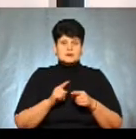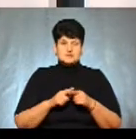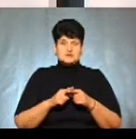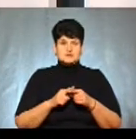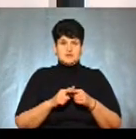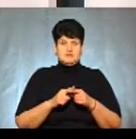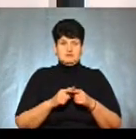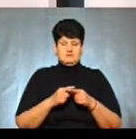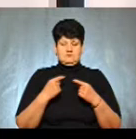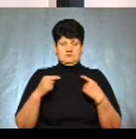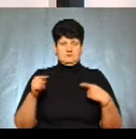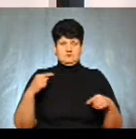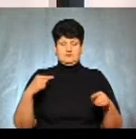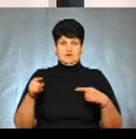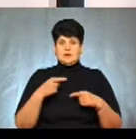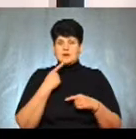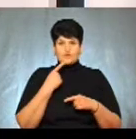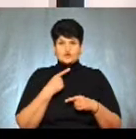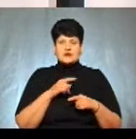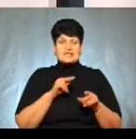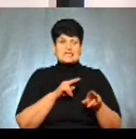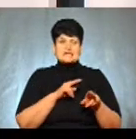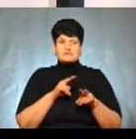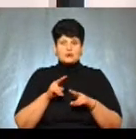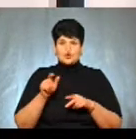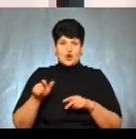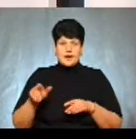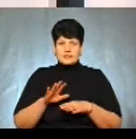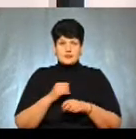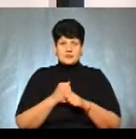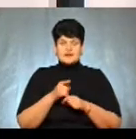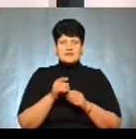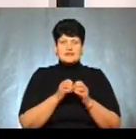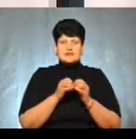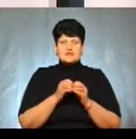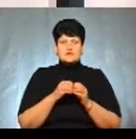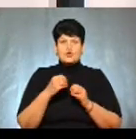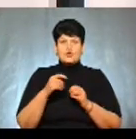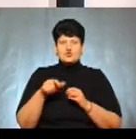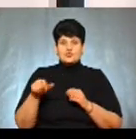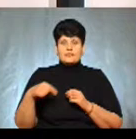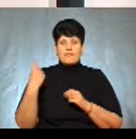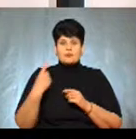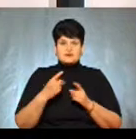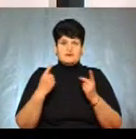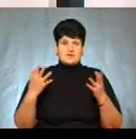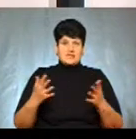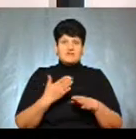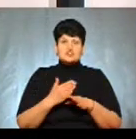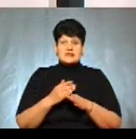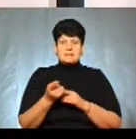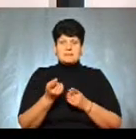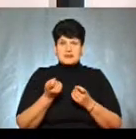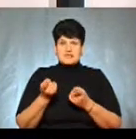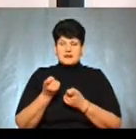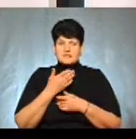прірва. Я не говорю про те, що десь зеркодінспектора не працюють. Вони, як можуть, так працюють, їх 10 чоловік, або звелика. Але в частині притягнення немає.